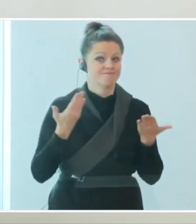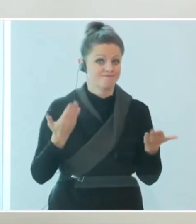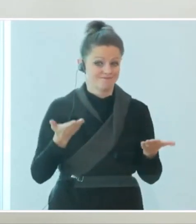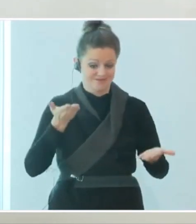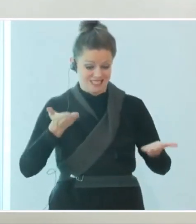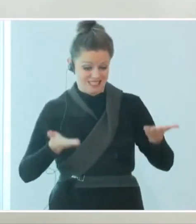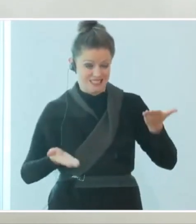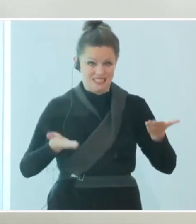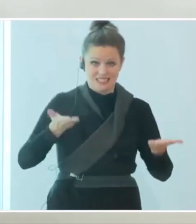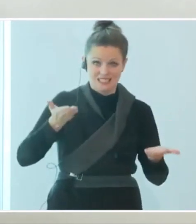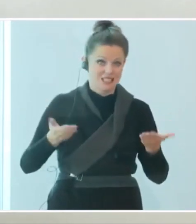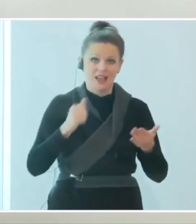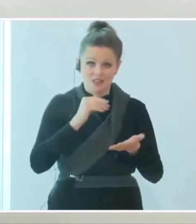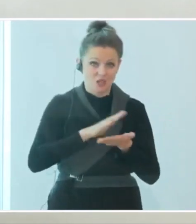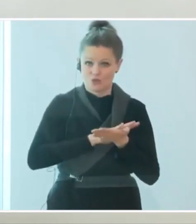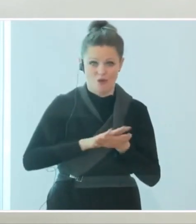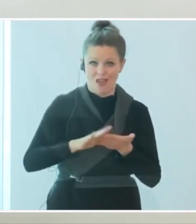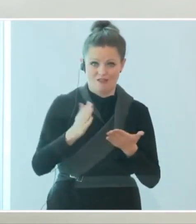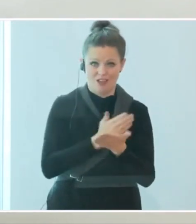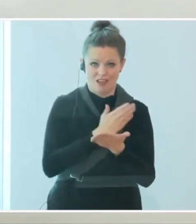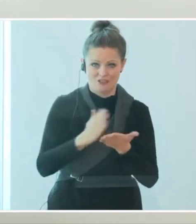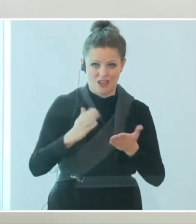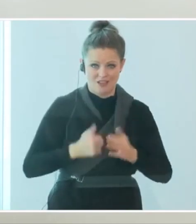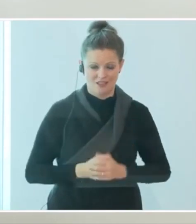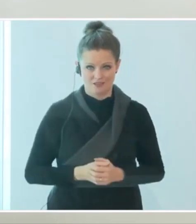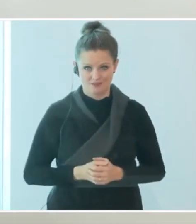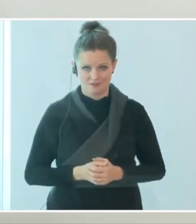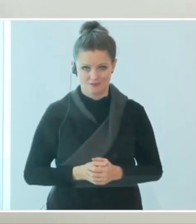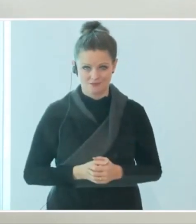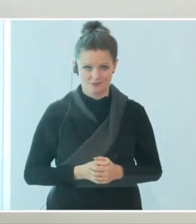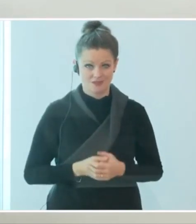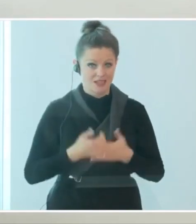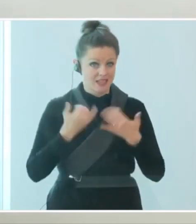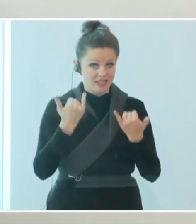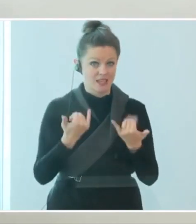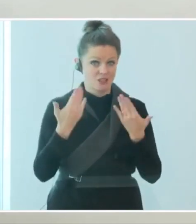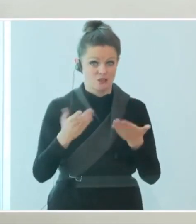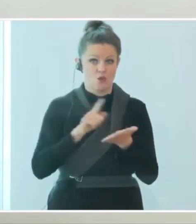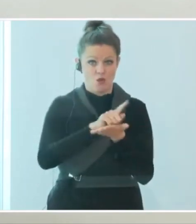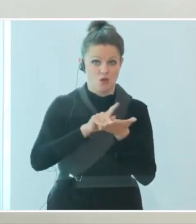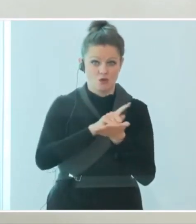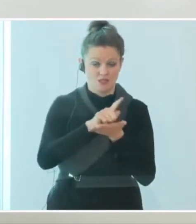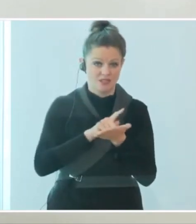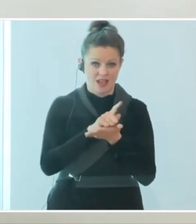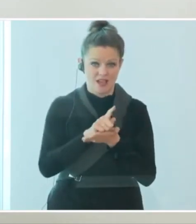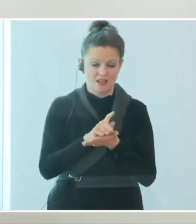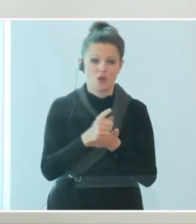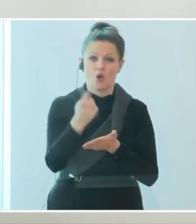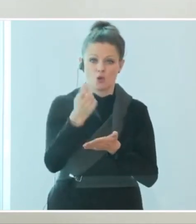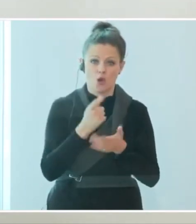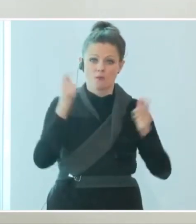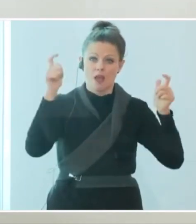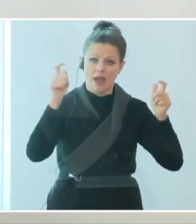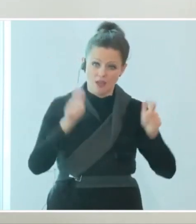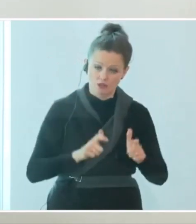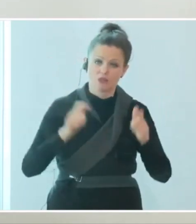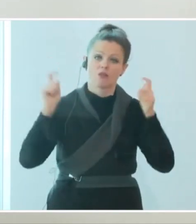Abwägung sind und gar nicht so leicht zu treffen sind und das in einer Zeit, wo wir weiter Einschränkungen hinnehmen müssen,